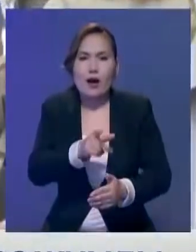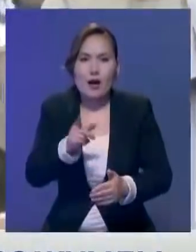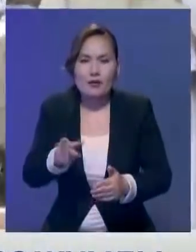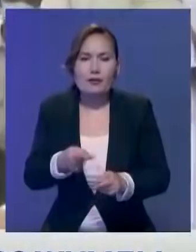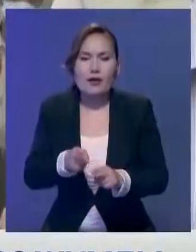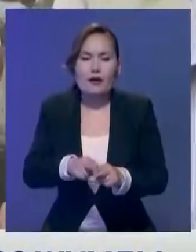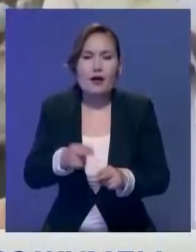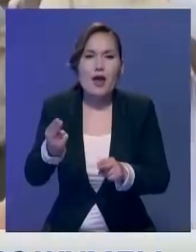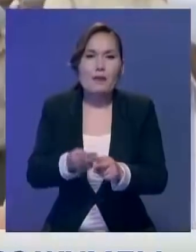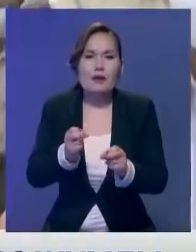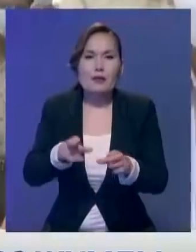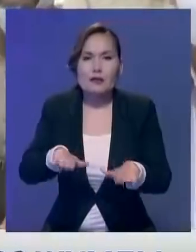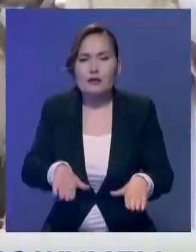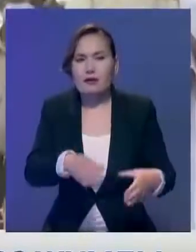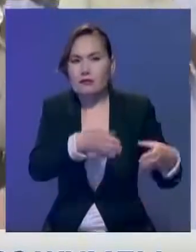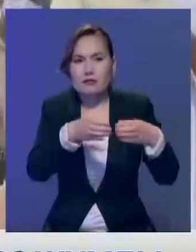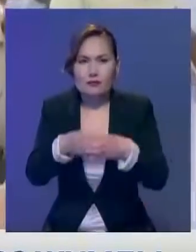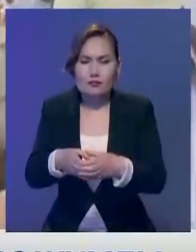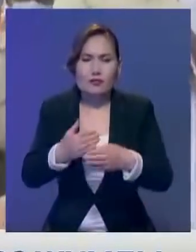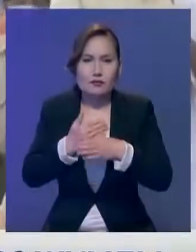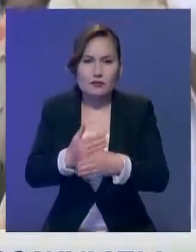қауіпсіз жерге көшіргі көмектестік.